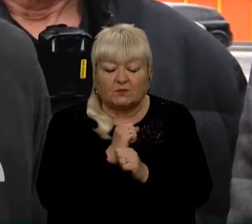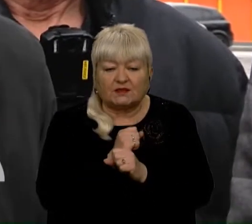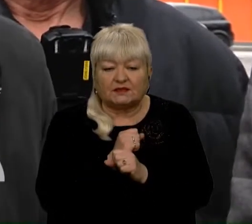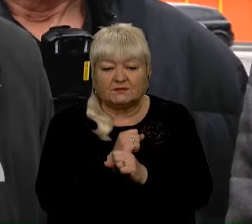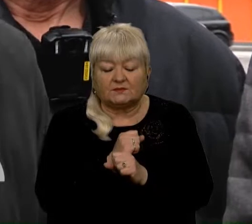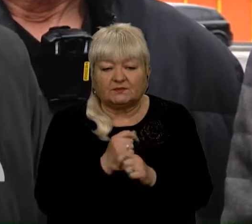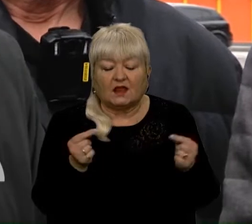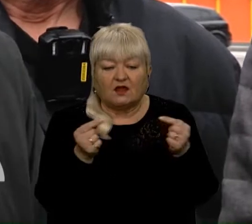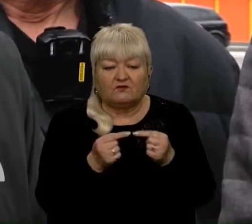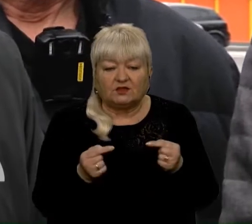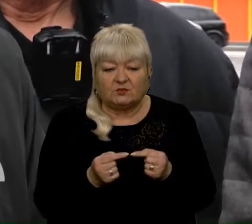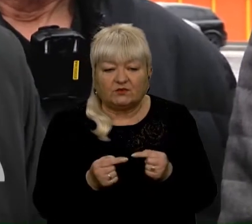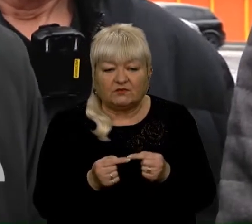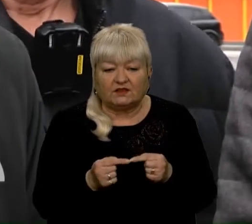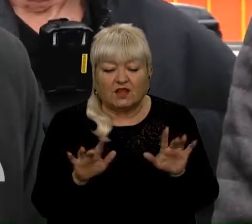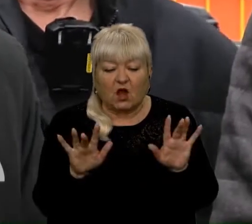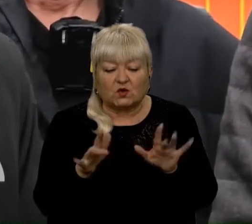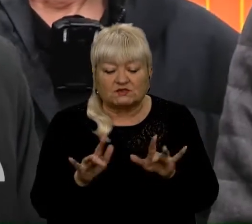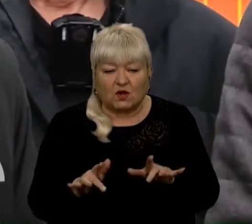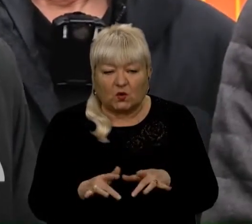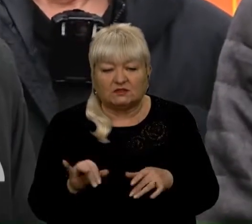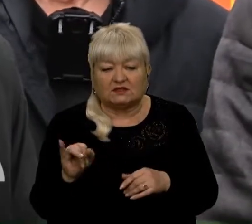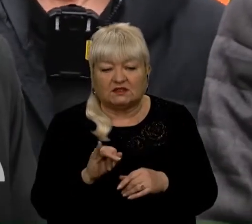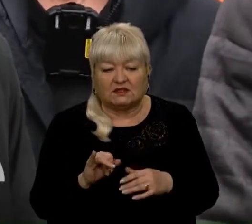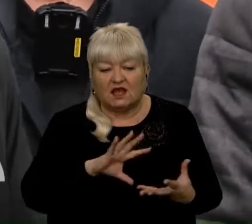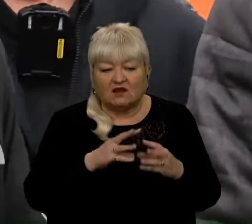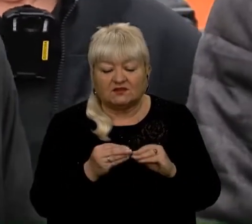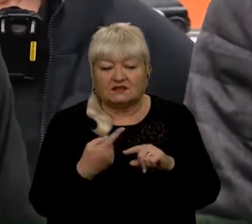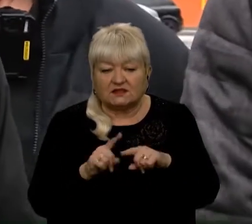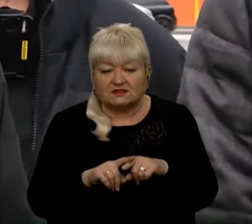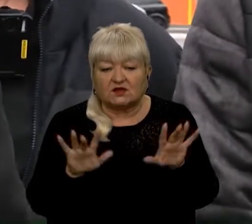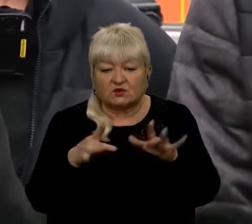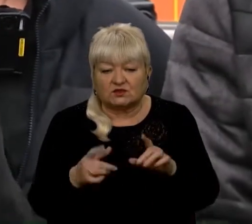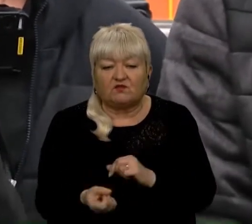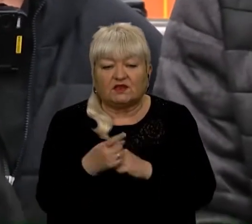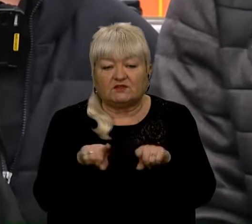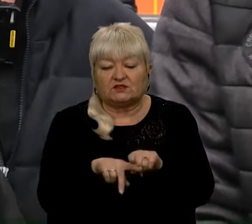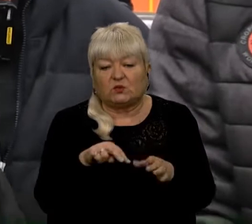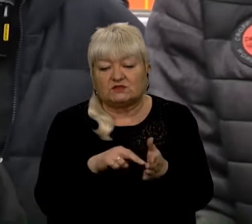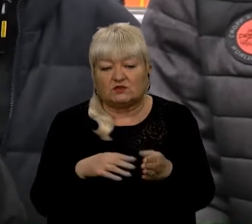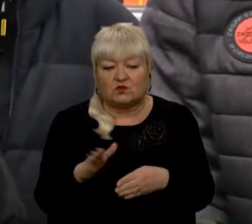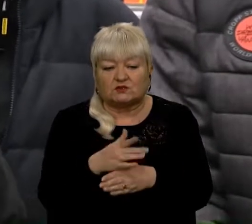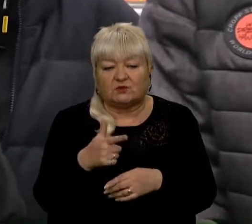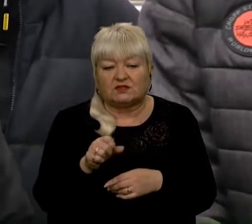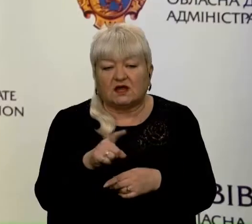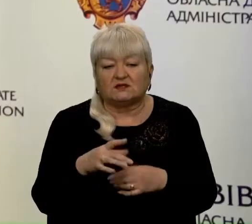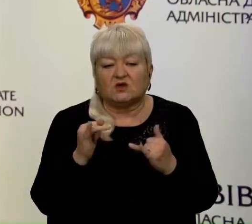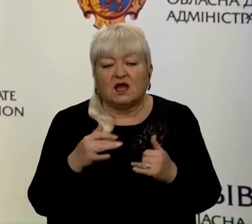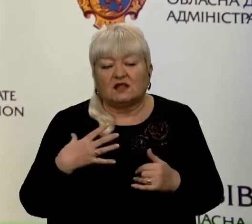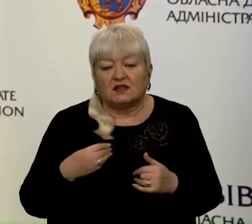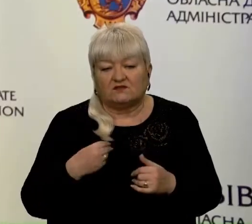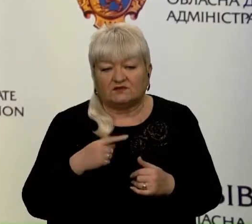розрахунки і внаслідок тих розрахунків вивели таку ціну розподілу газу для Львівської області.